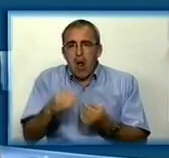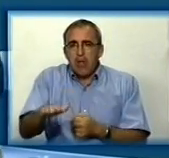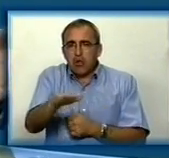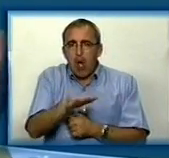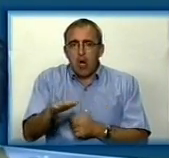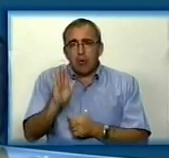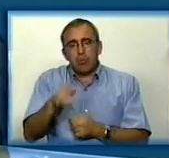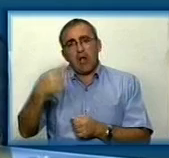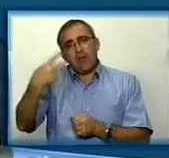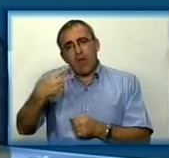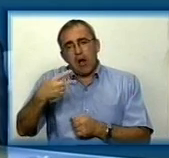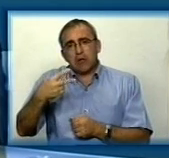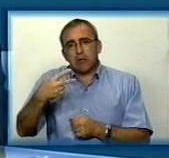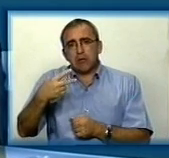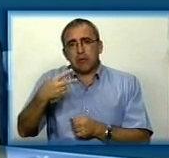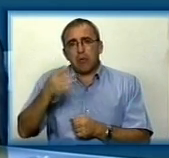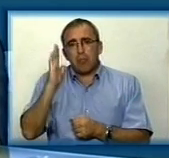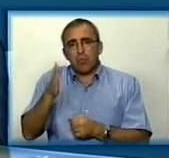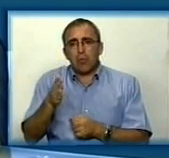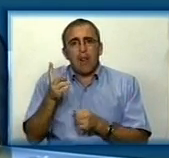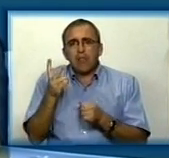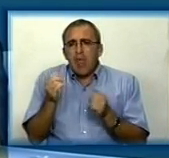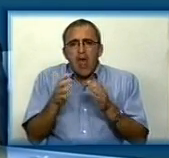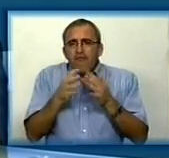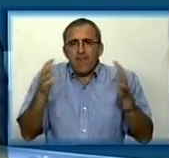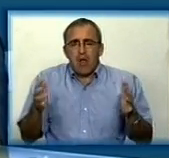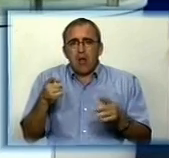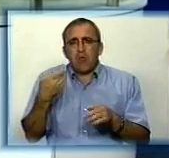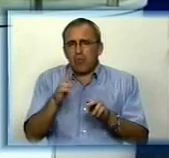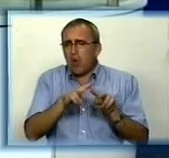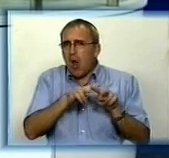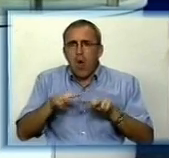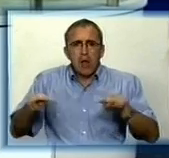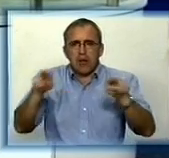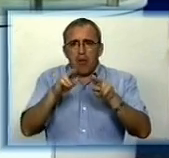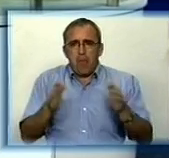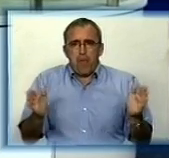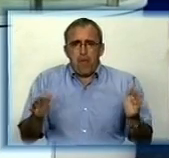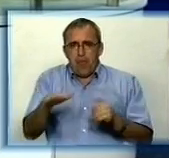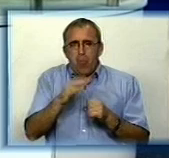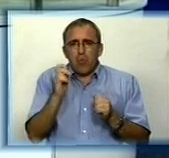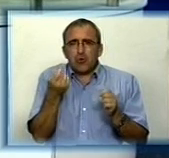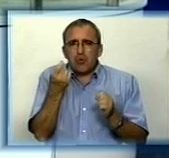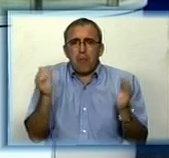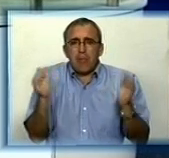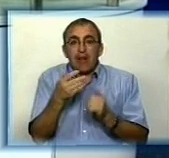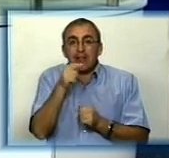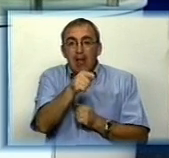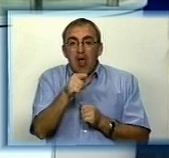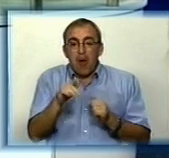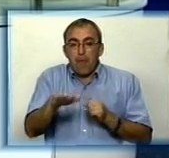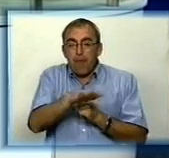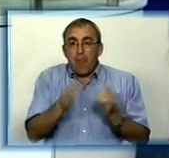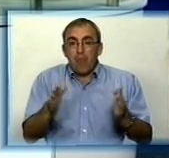Їх буде 20, але, я так розумію, вони будуть невеличкі. Це будуть одинакові площадки, вони будуть чуть-чуть менше тих площадок, які